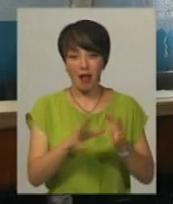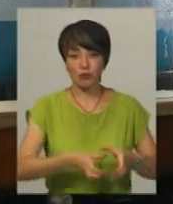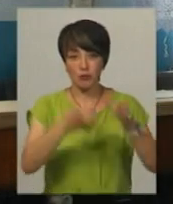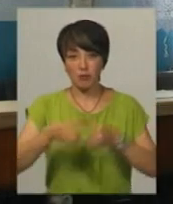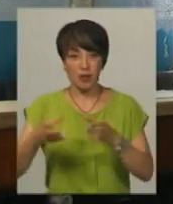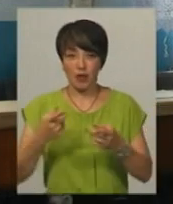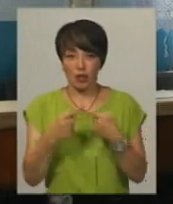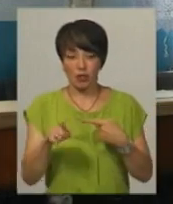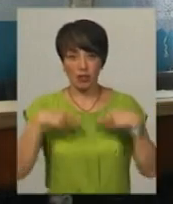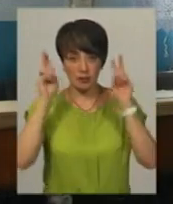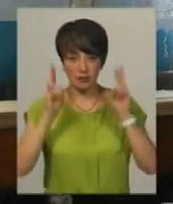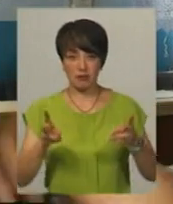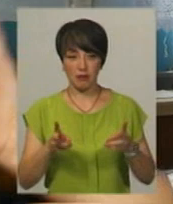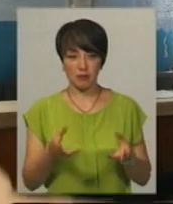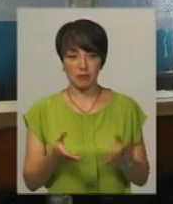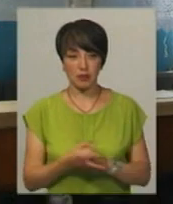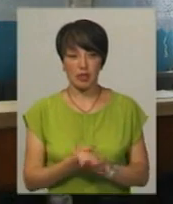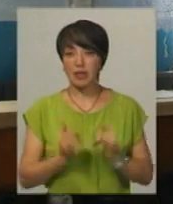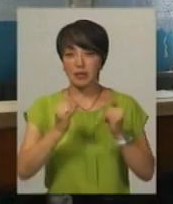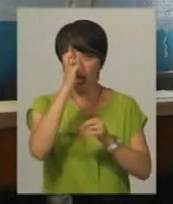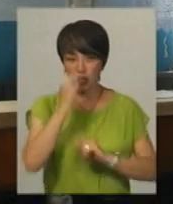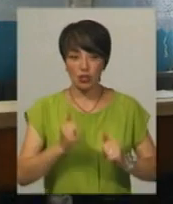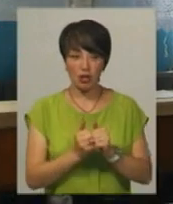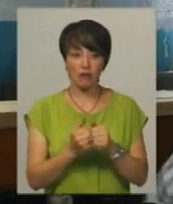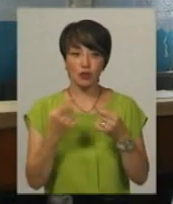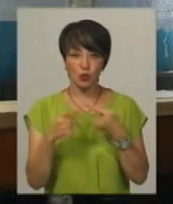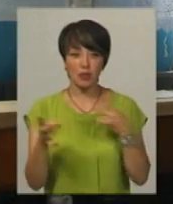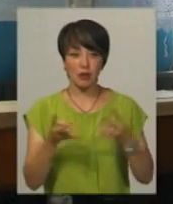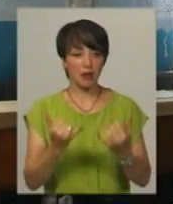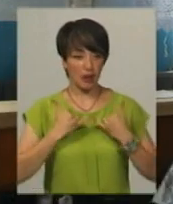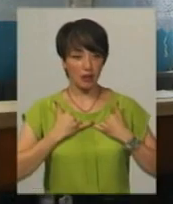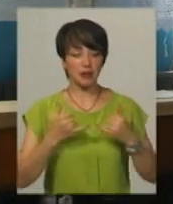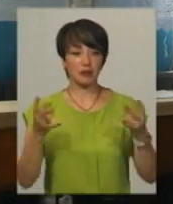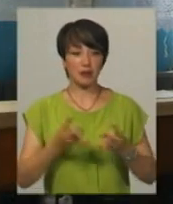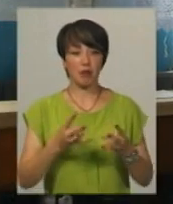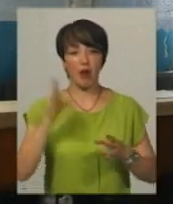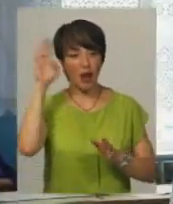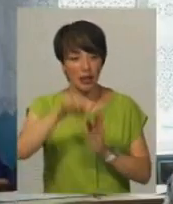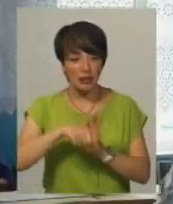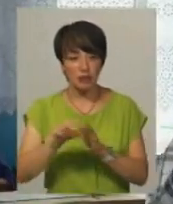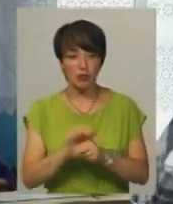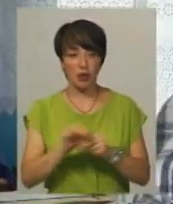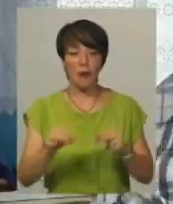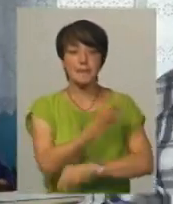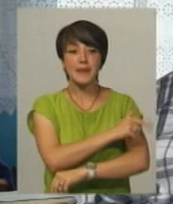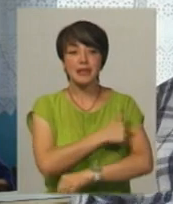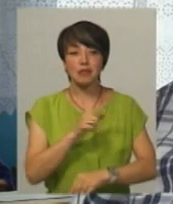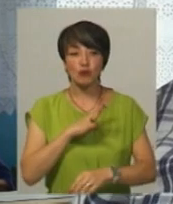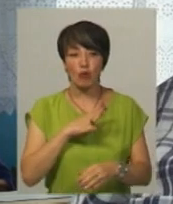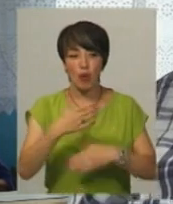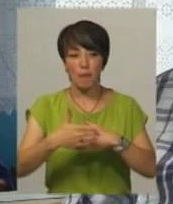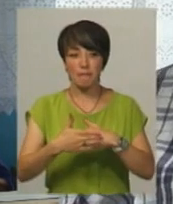іначе я не знаю, що для держави щось другое, нас стопи, керниці, поладили. Медицина, була,